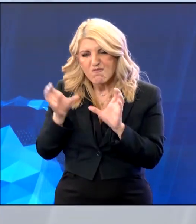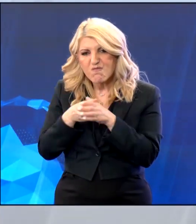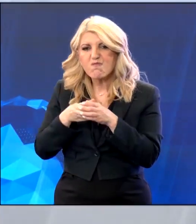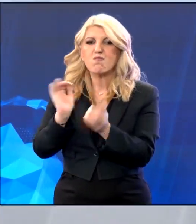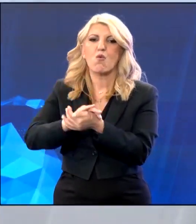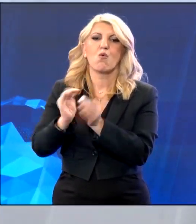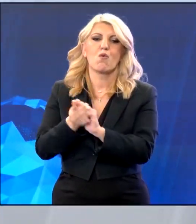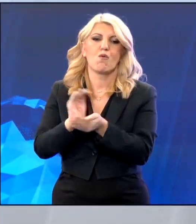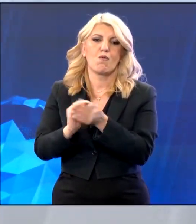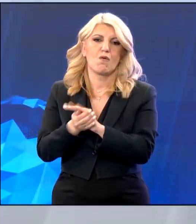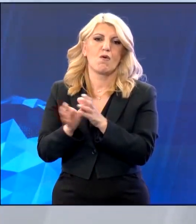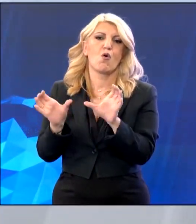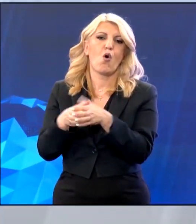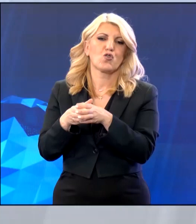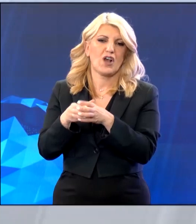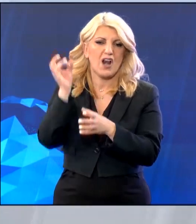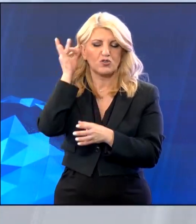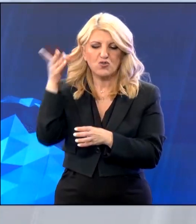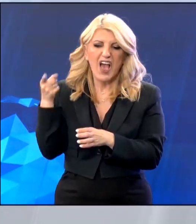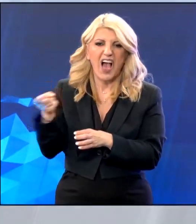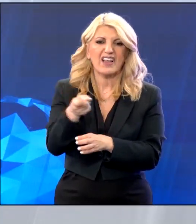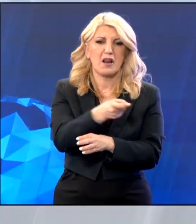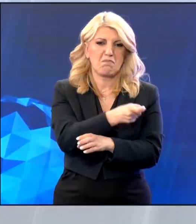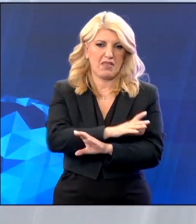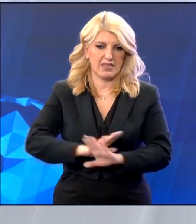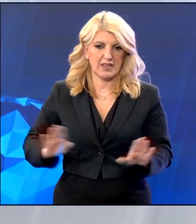ελεύθερος. Το κατάφερε!